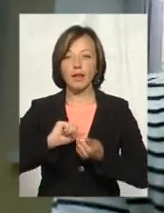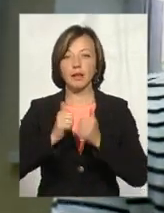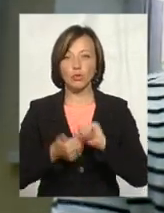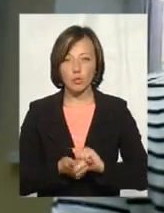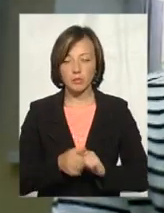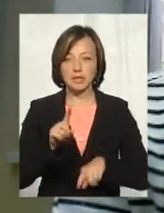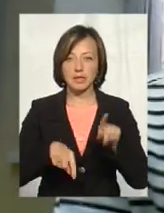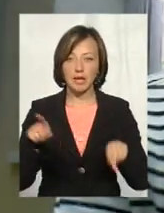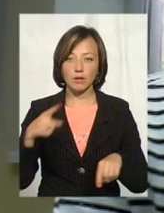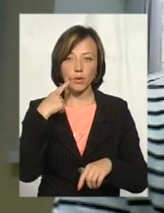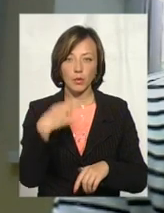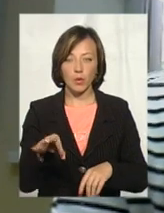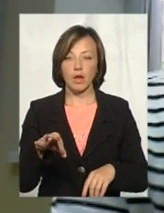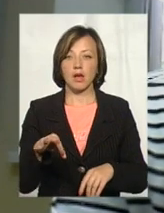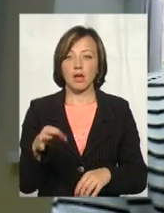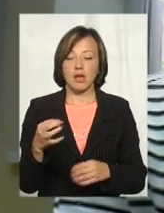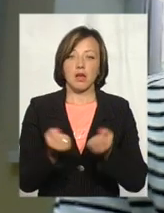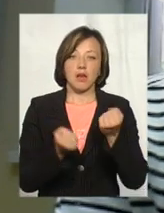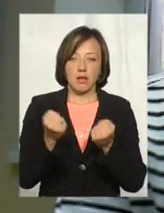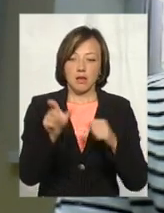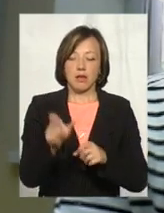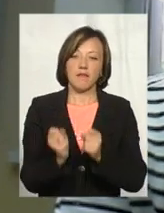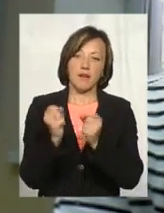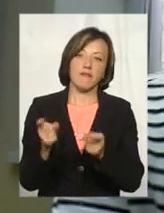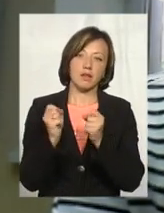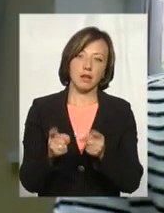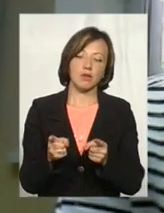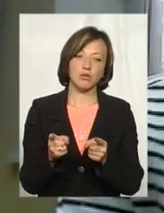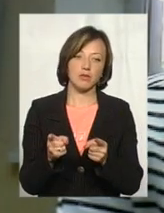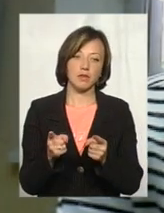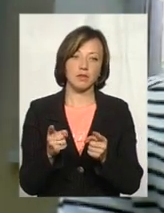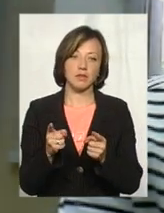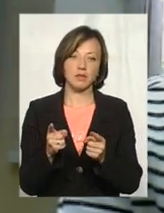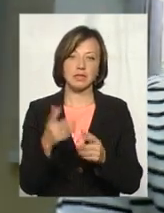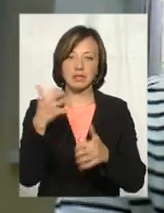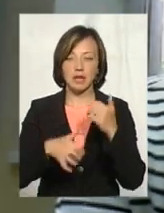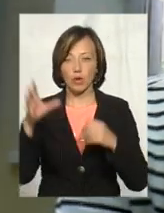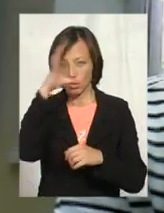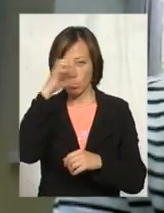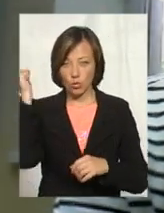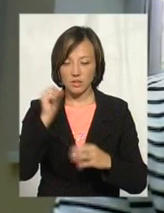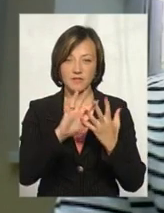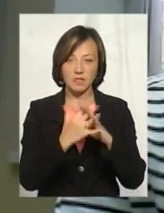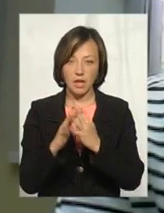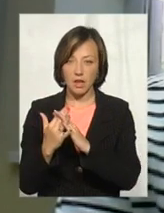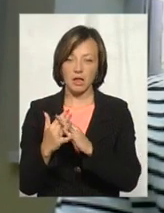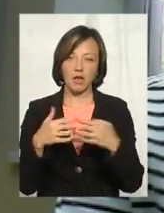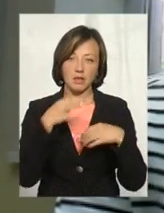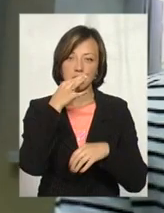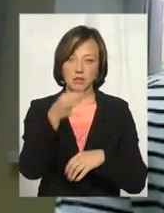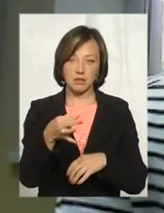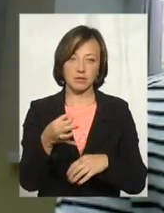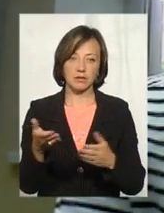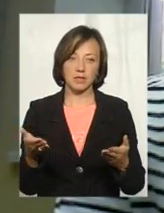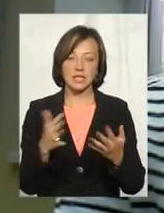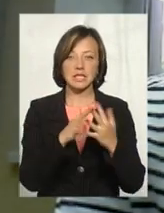таки, деякі недобросовістні перевізники вивантажували його в переважній більшість середночі в населених пунктах, як вам говорив, в основному